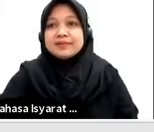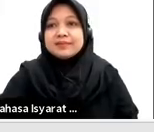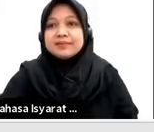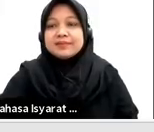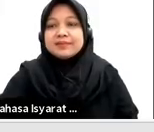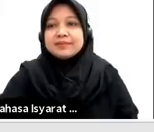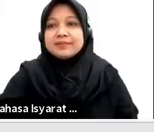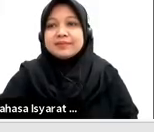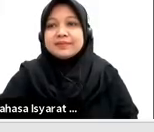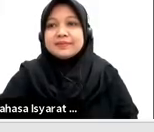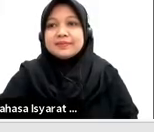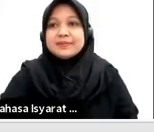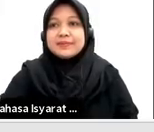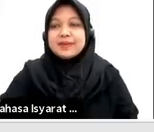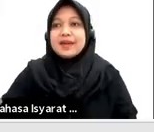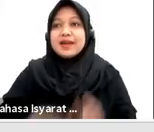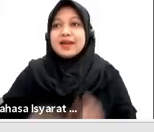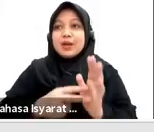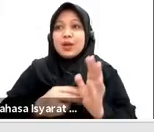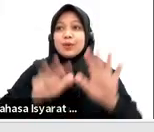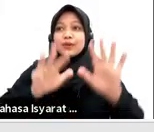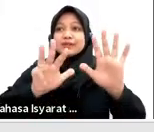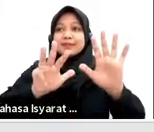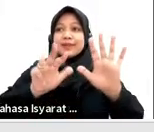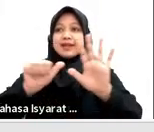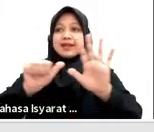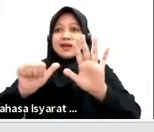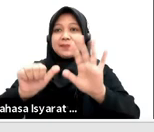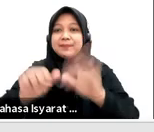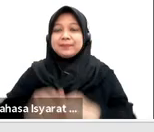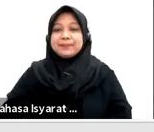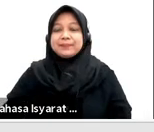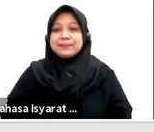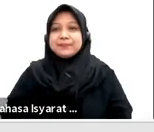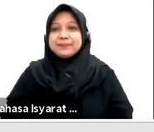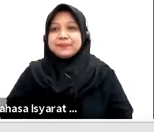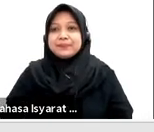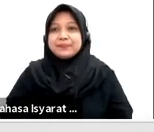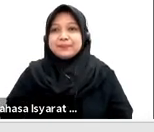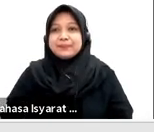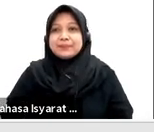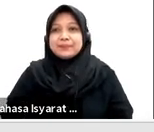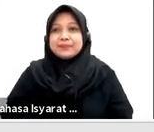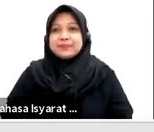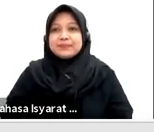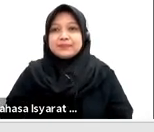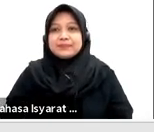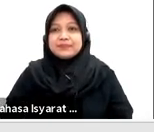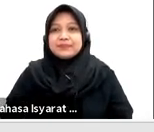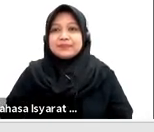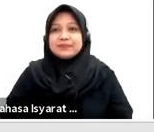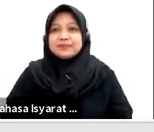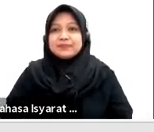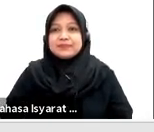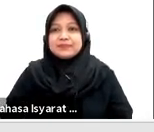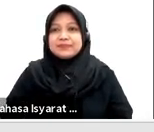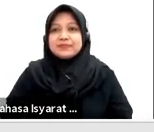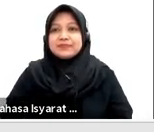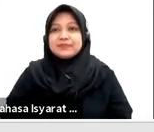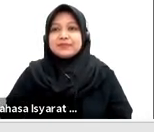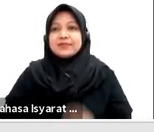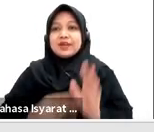96, Sri Hartanti Sutanto dalam kurung Individu.